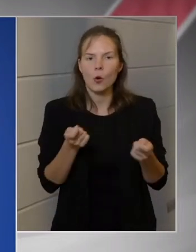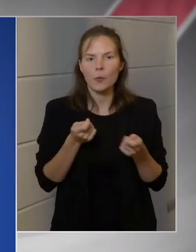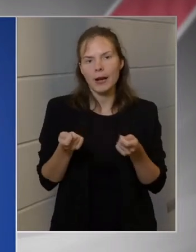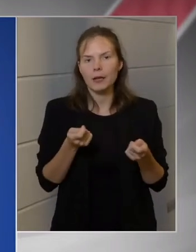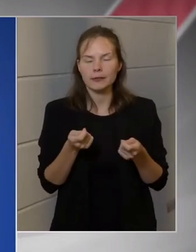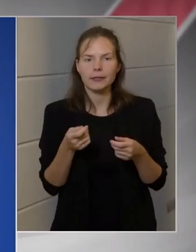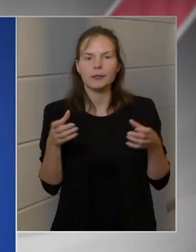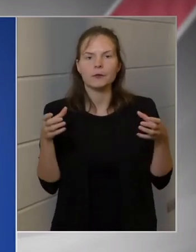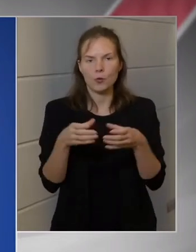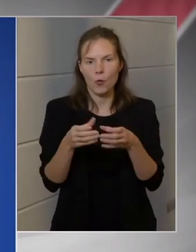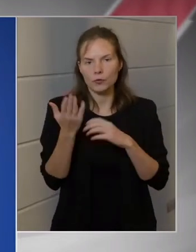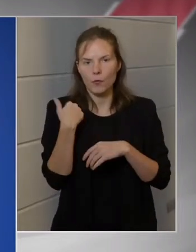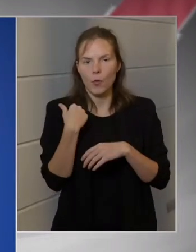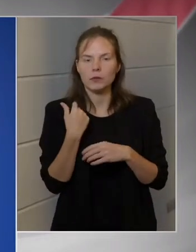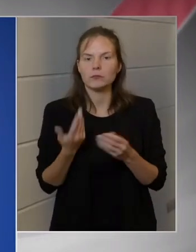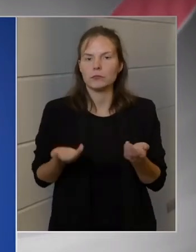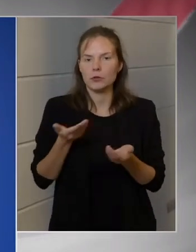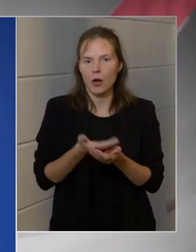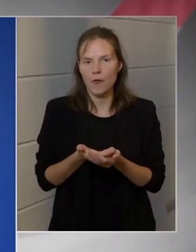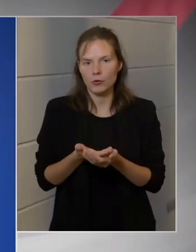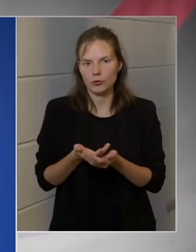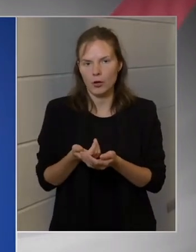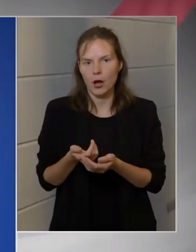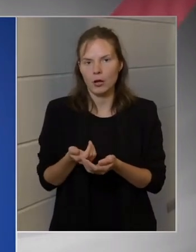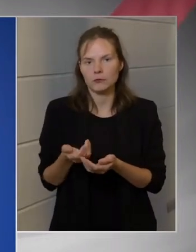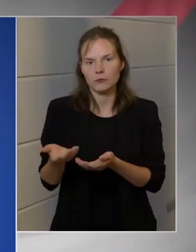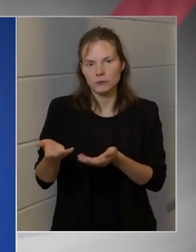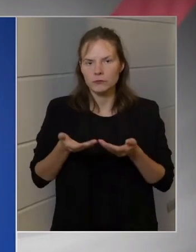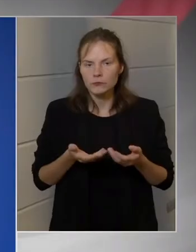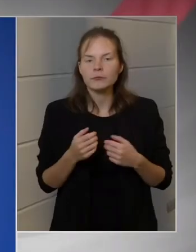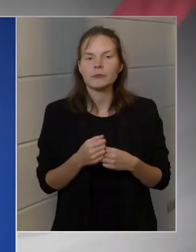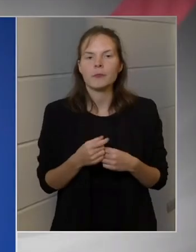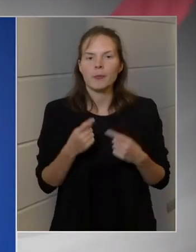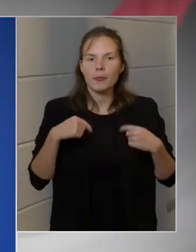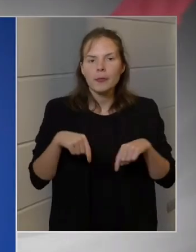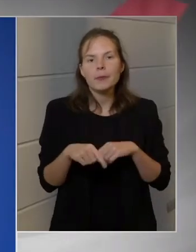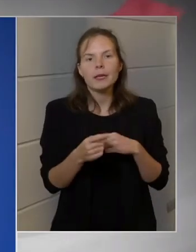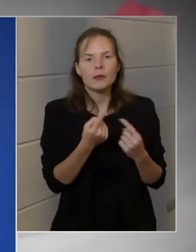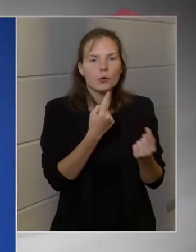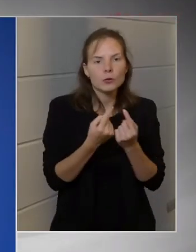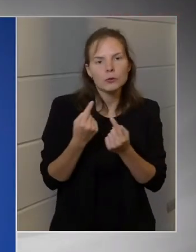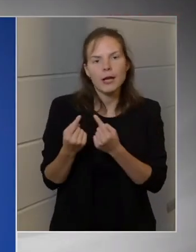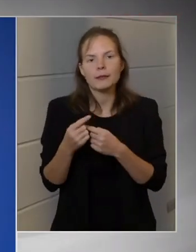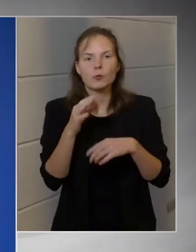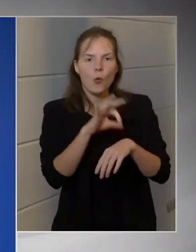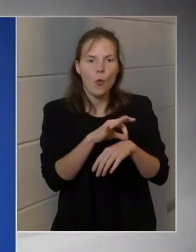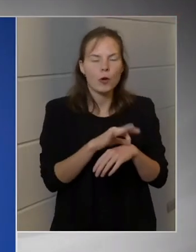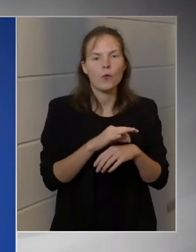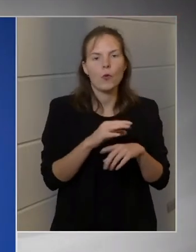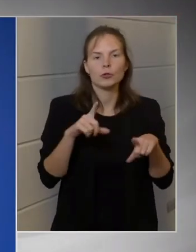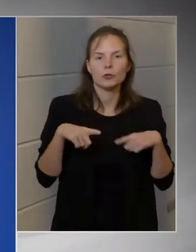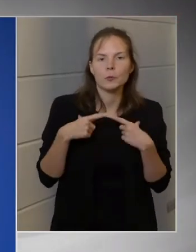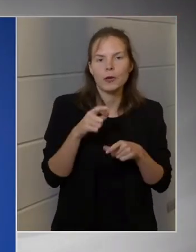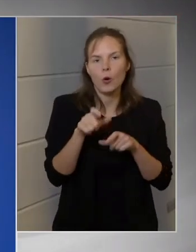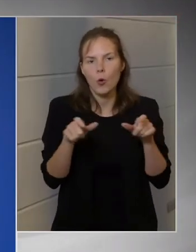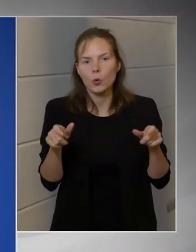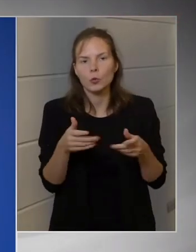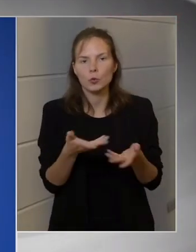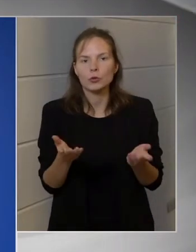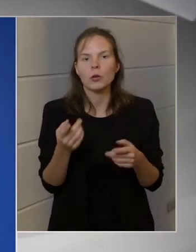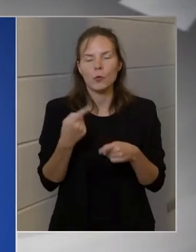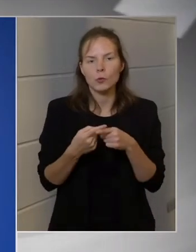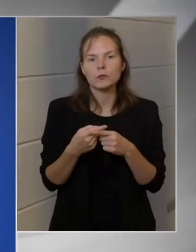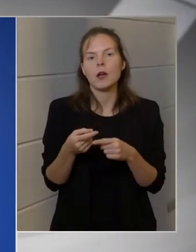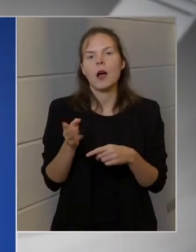fogalmazott meg javaslatokat, ezt megelőzően konzultáltunk orvosokkal, pirológusokkal, és a